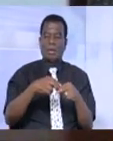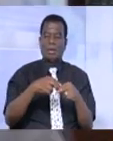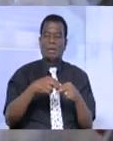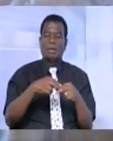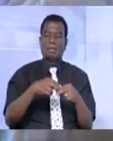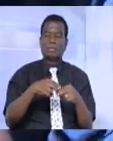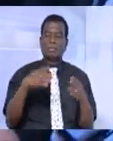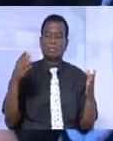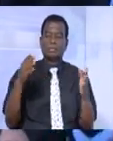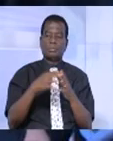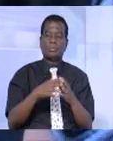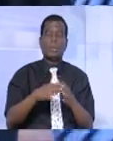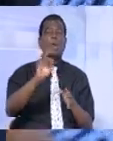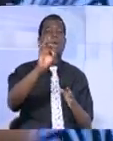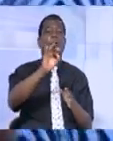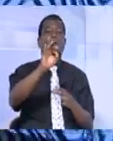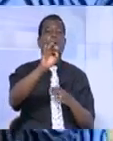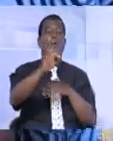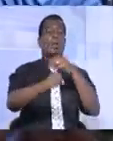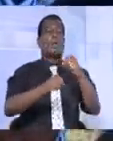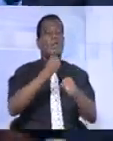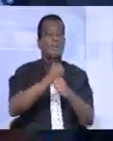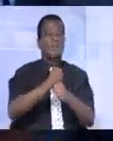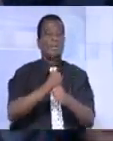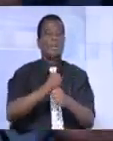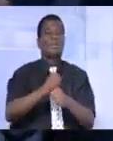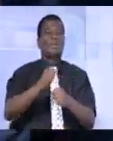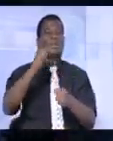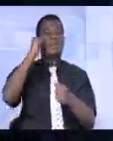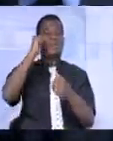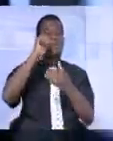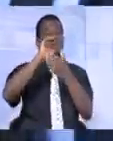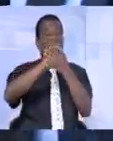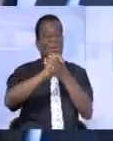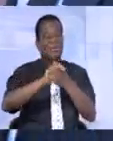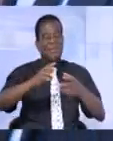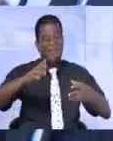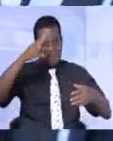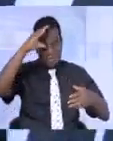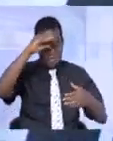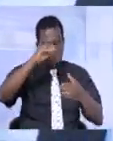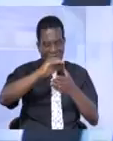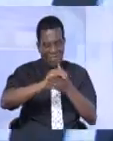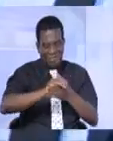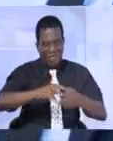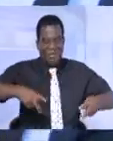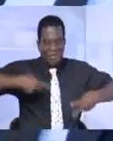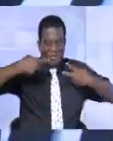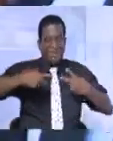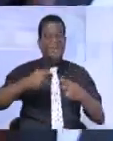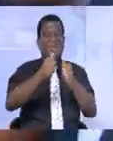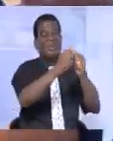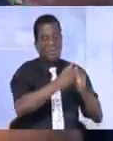Sinon, on a quelqu'un. Neuf ans de vie de couple arrêté par une balle qui n'aurait jamais dû être tirée.